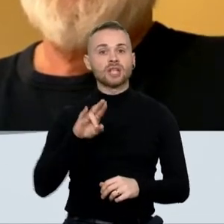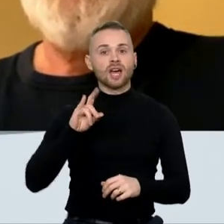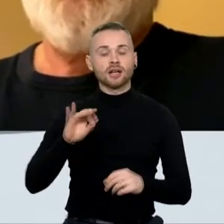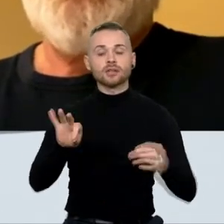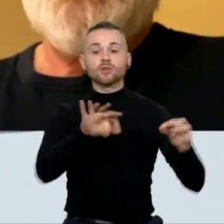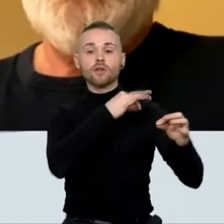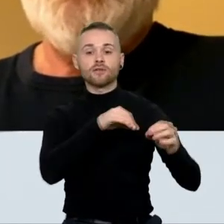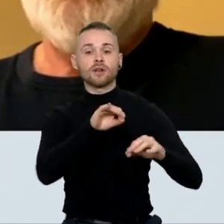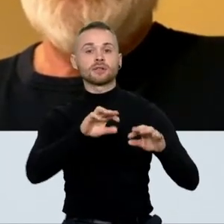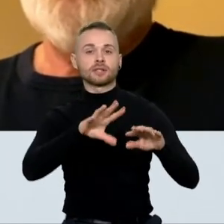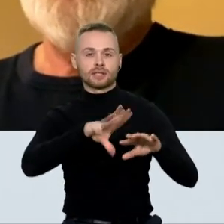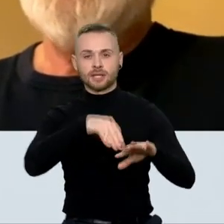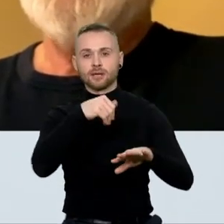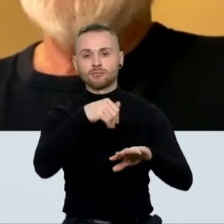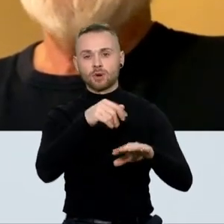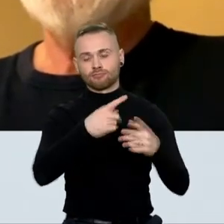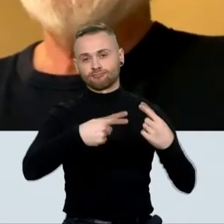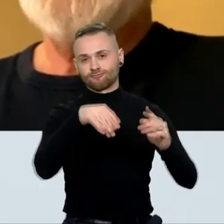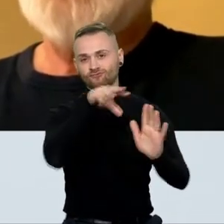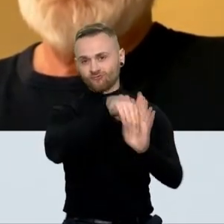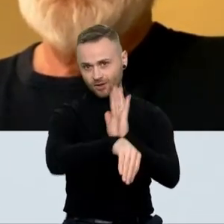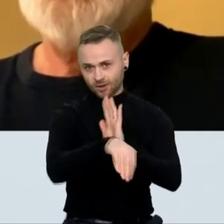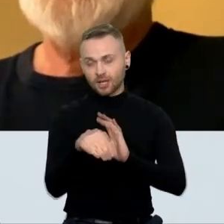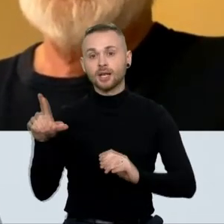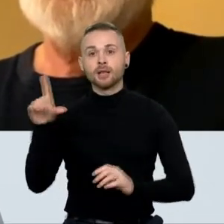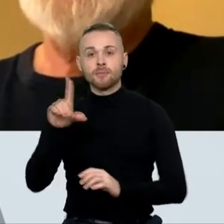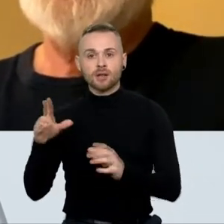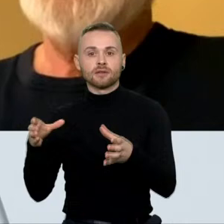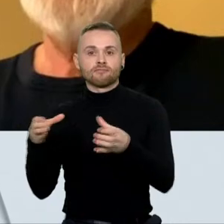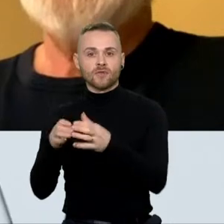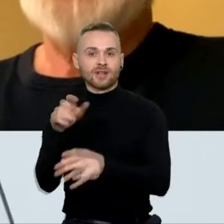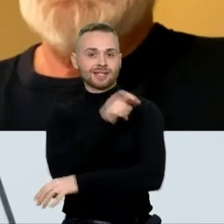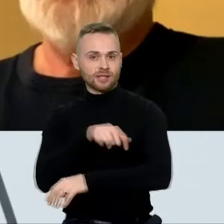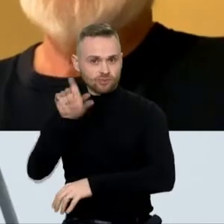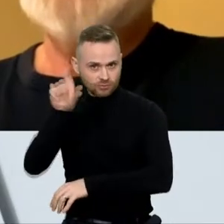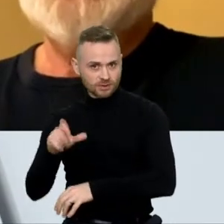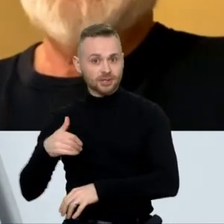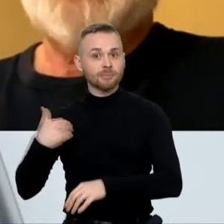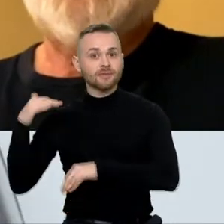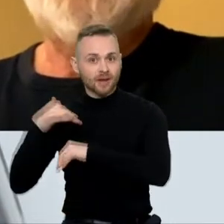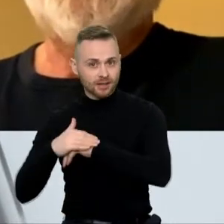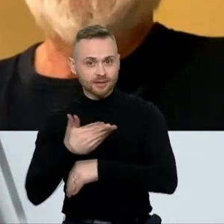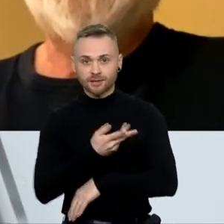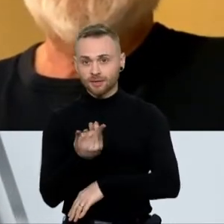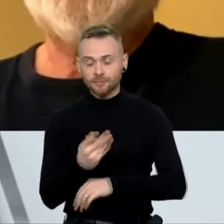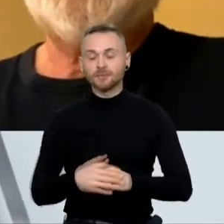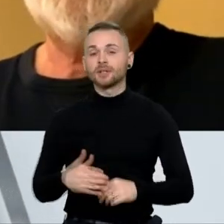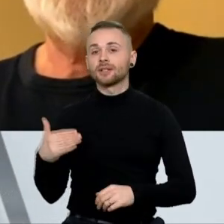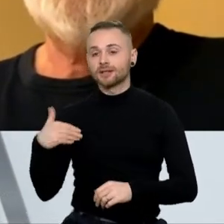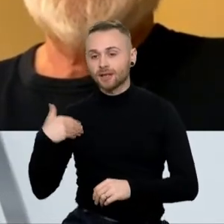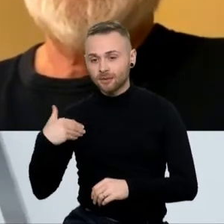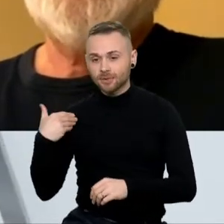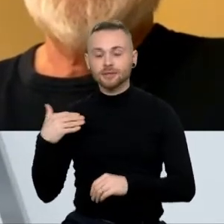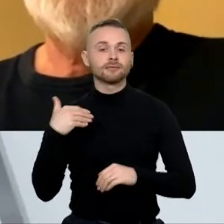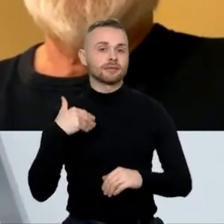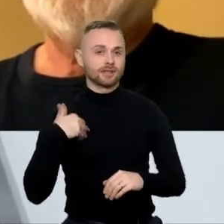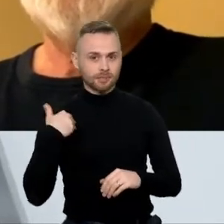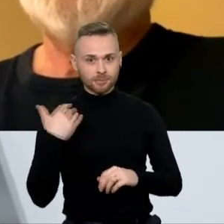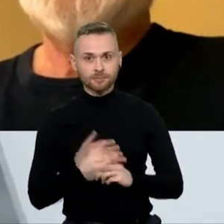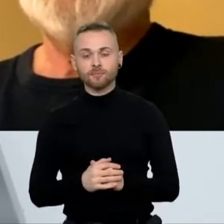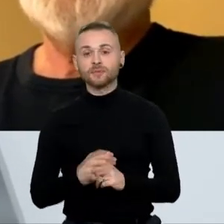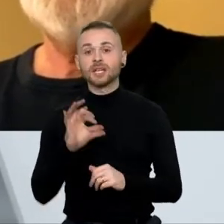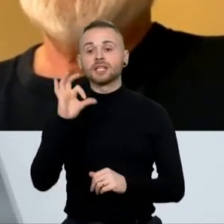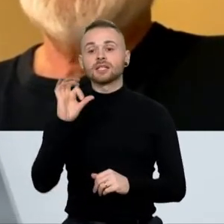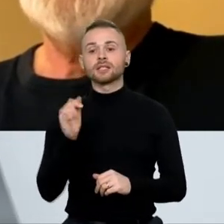vicepirmininkas, ir Eugenijus Gentvilas, liberalų sąjūdžio frakcijos seniūnas. Labas vakaras. Sveiki. Labas vakaras. Ponės